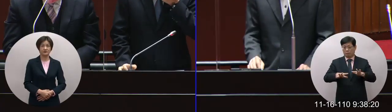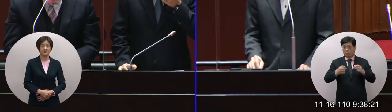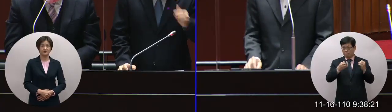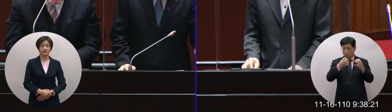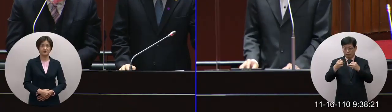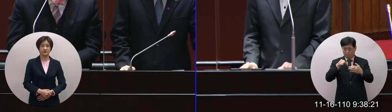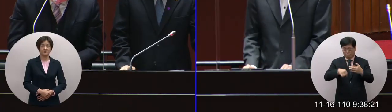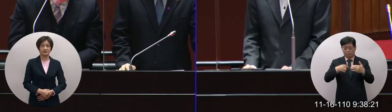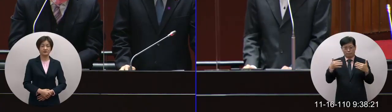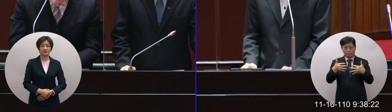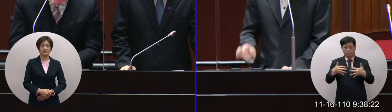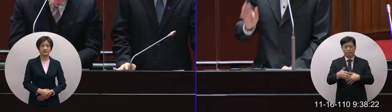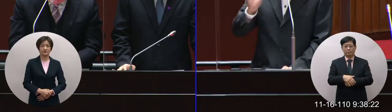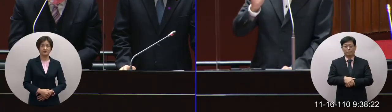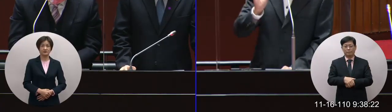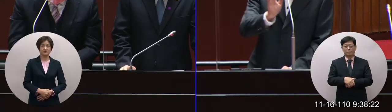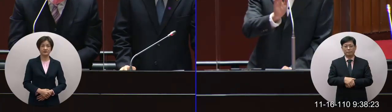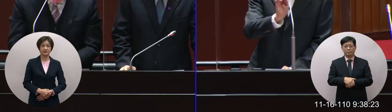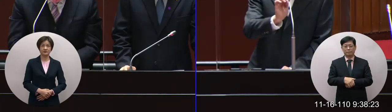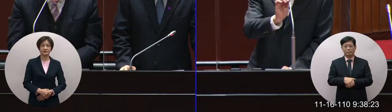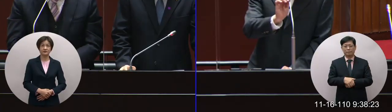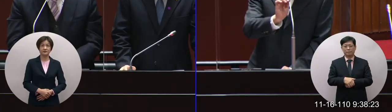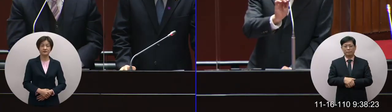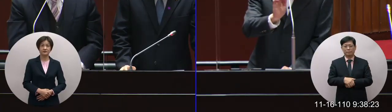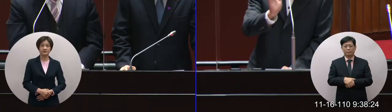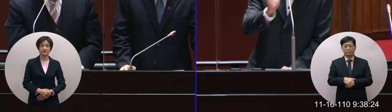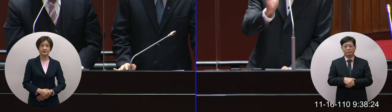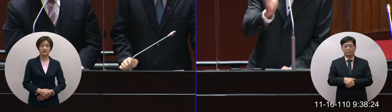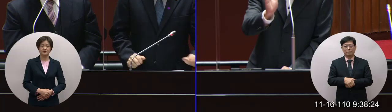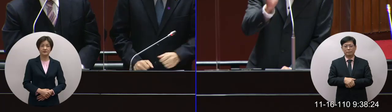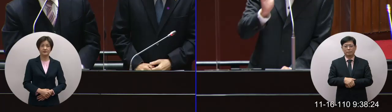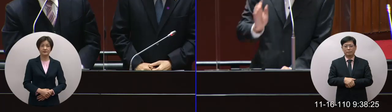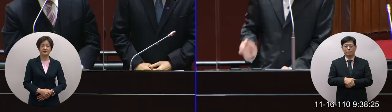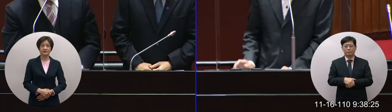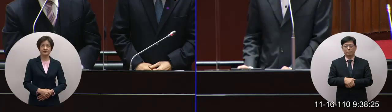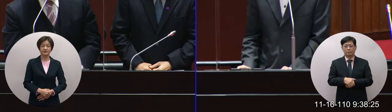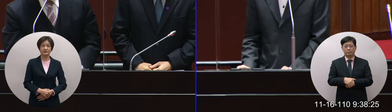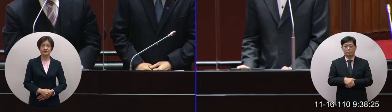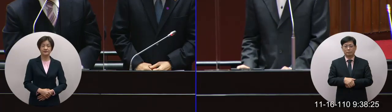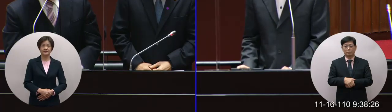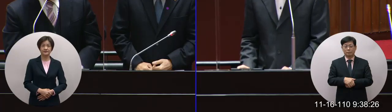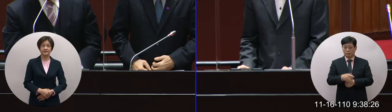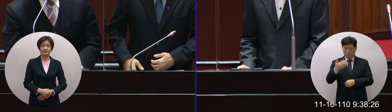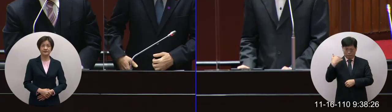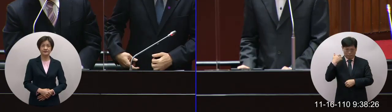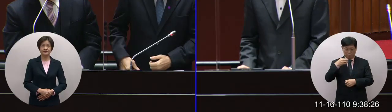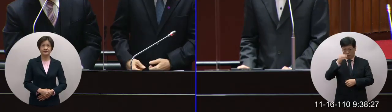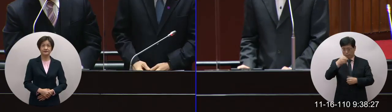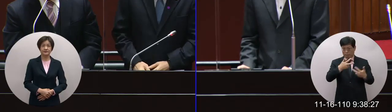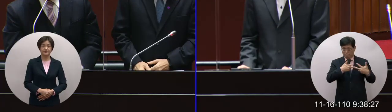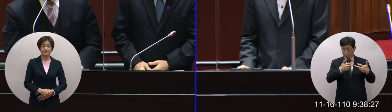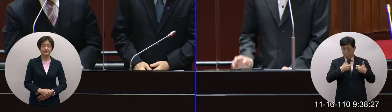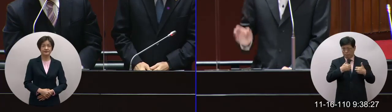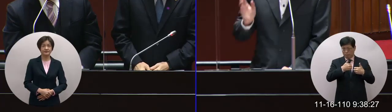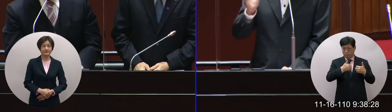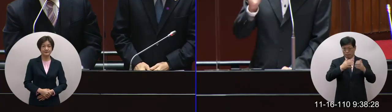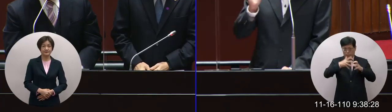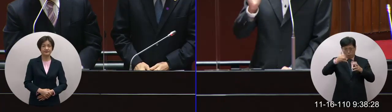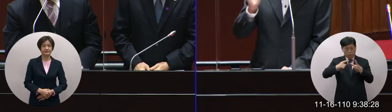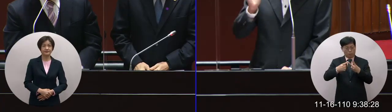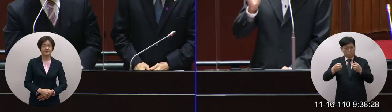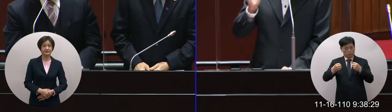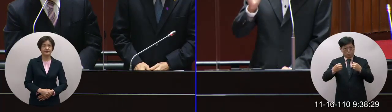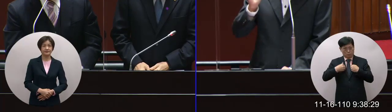今天的交通的部分齁呃拜習會啊我這邊看了一個消息啊